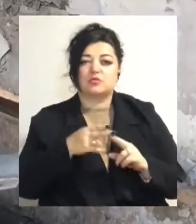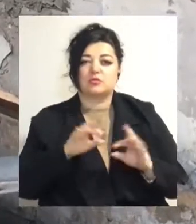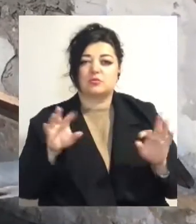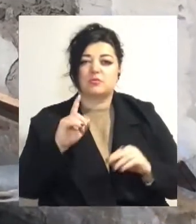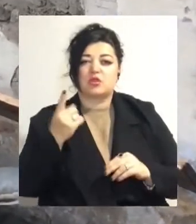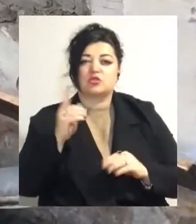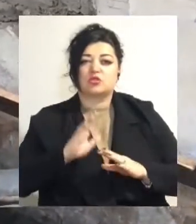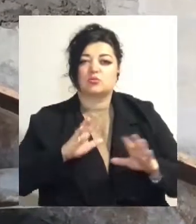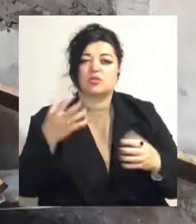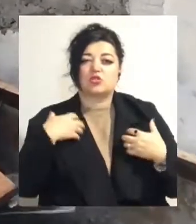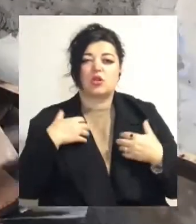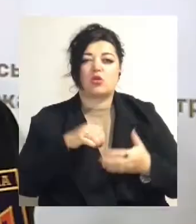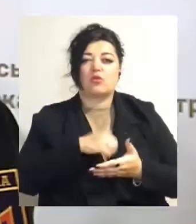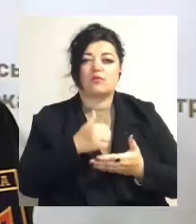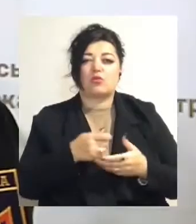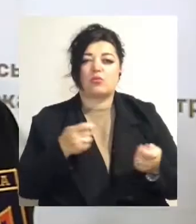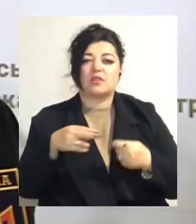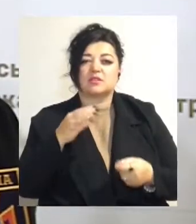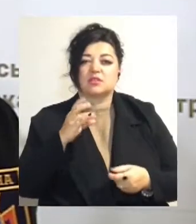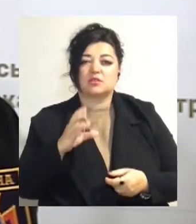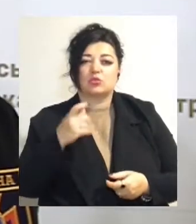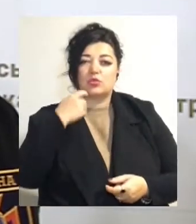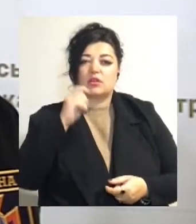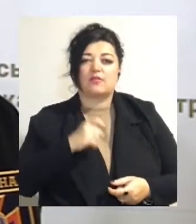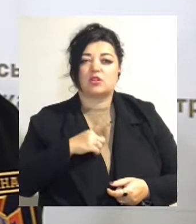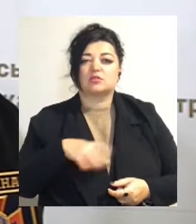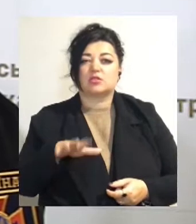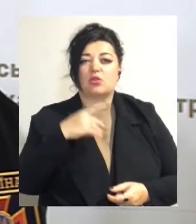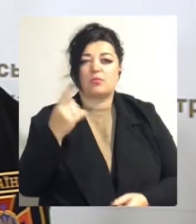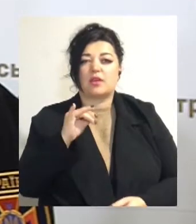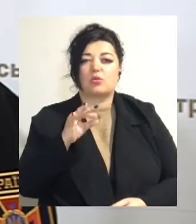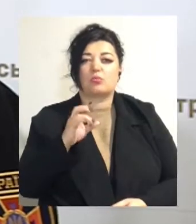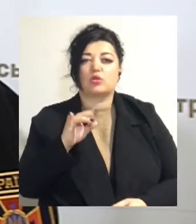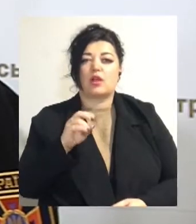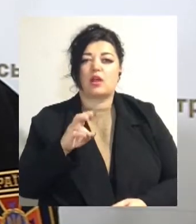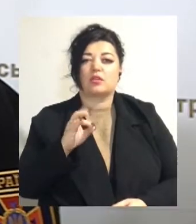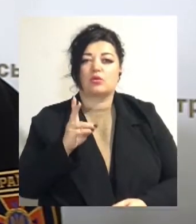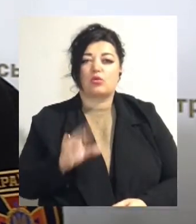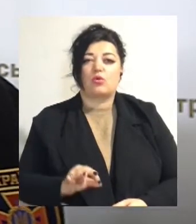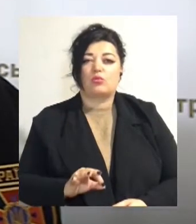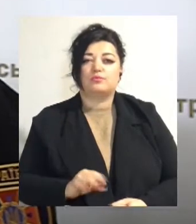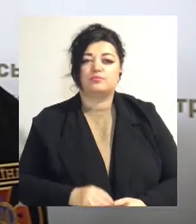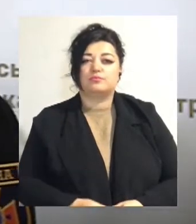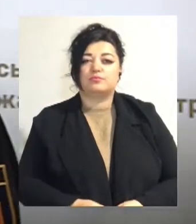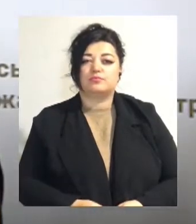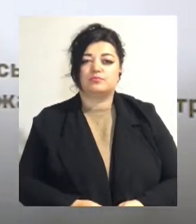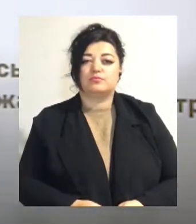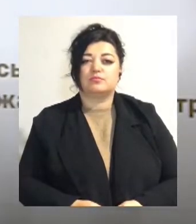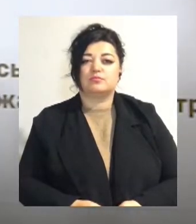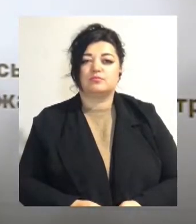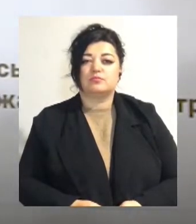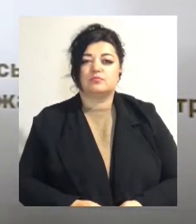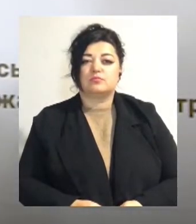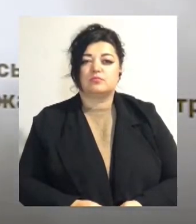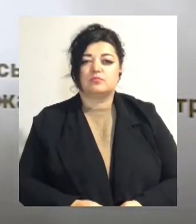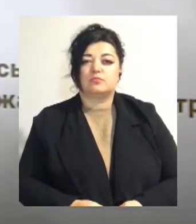начальника головного управління ДСНС України в Одеській області Ігор Будаленко. В Малиновському районі було дерево,